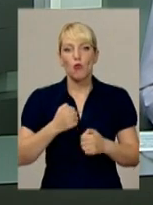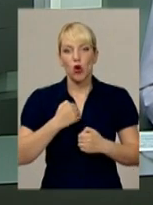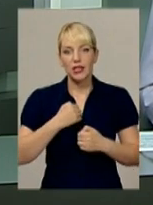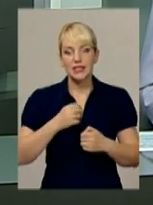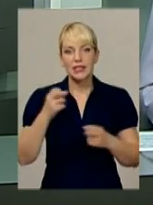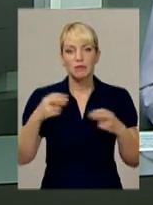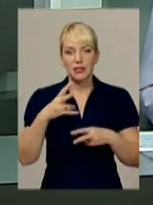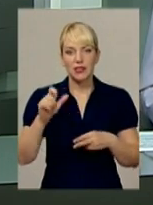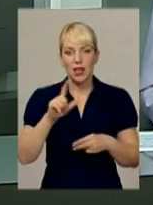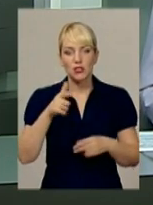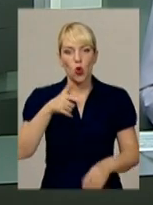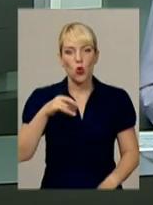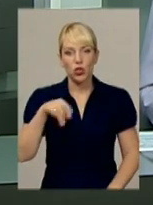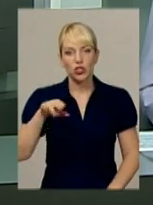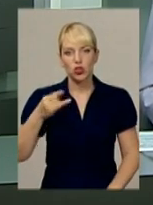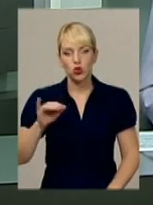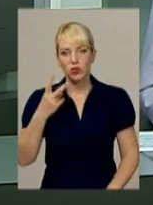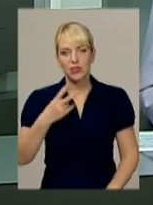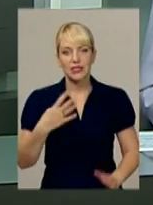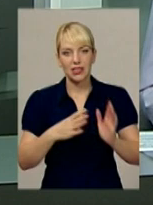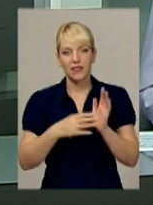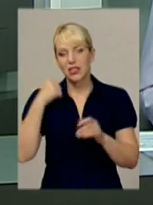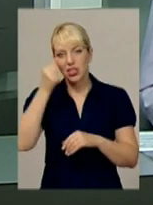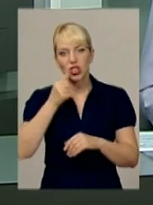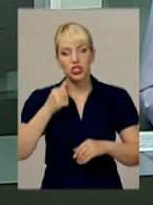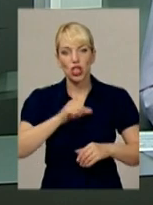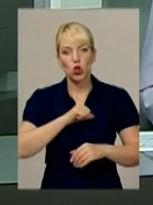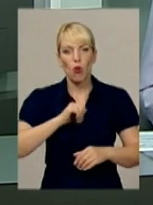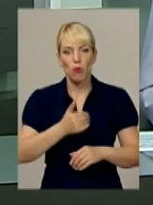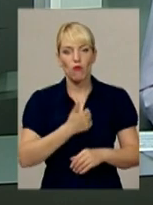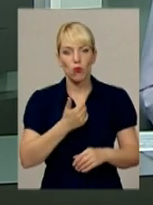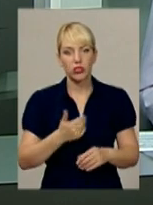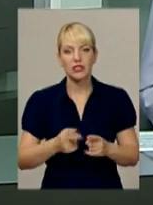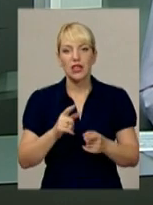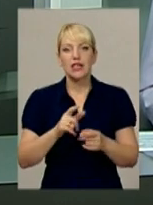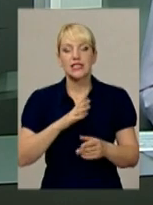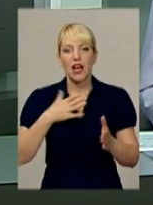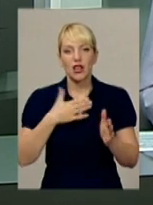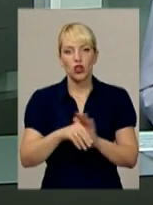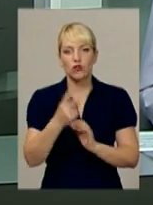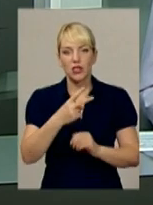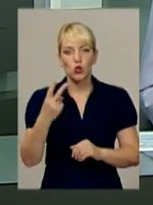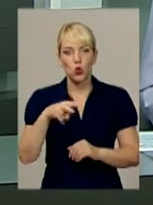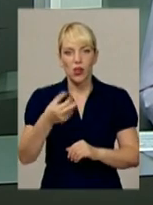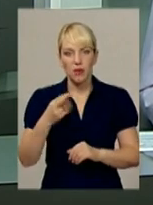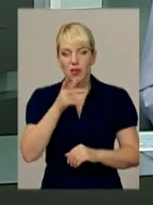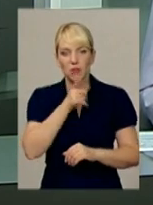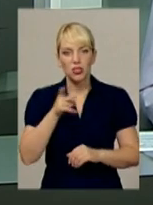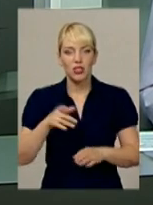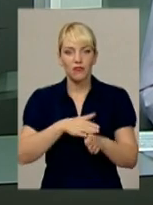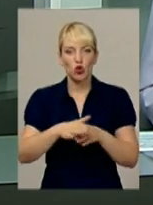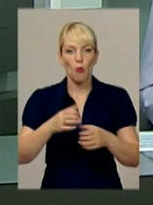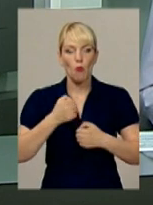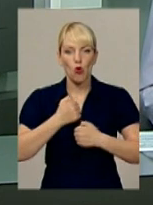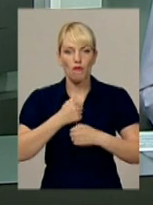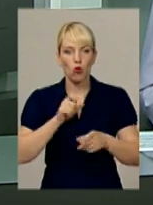спецпризначення Микола Гордійчук. 29-річний доброволець із позивним «Гризун» загинув 22 липня під час виконання бойового